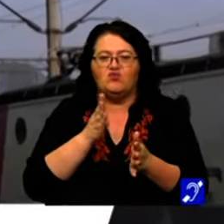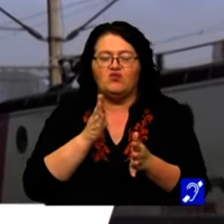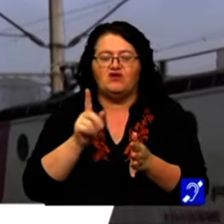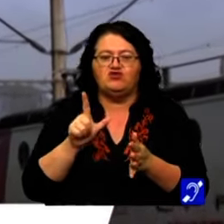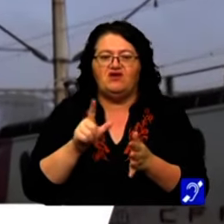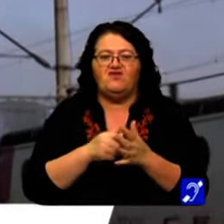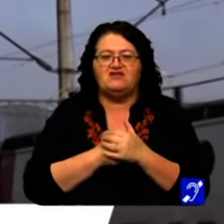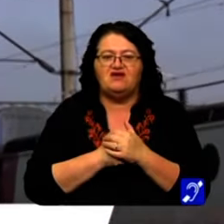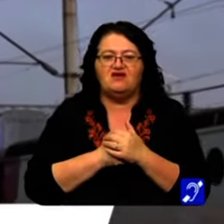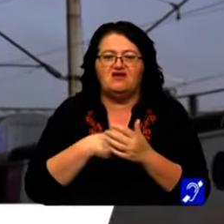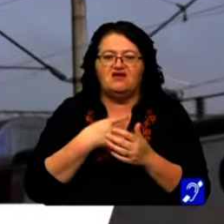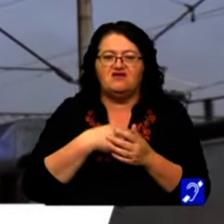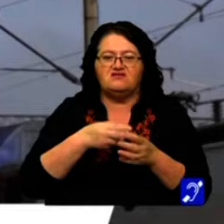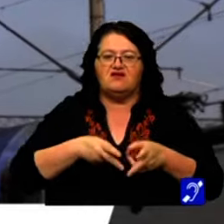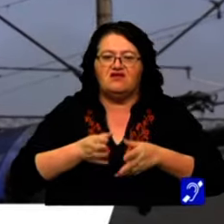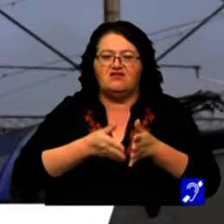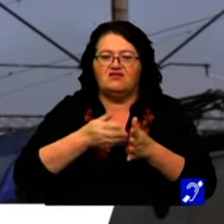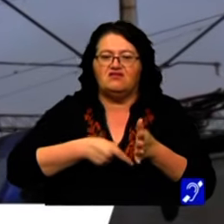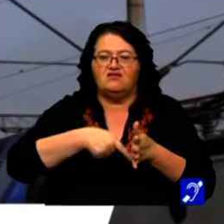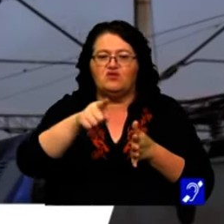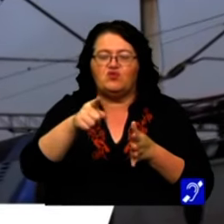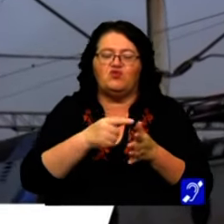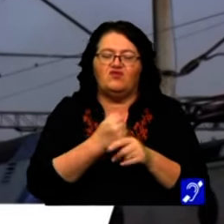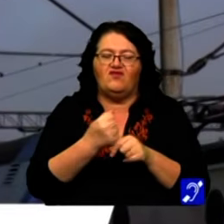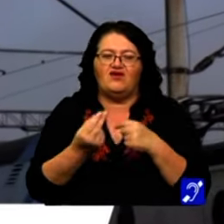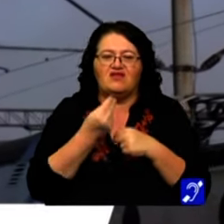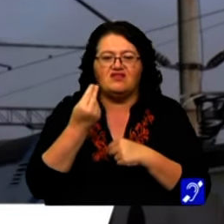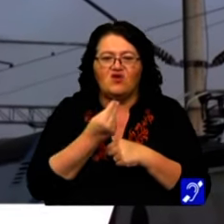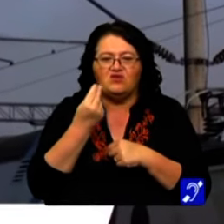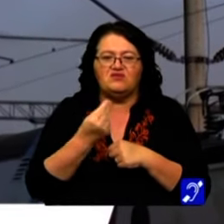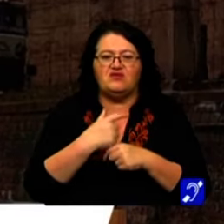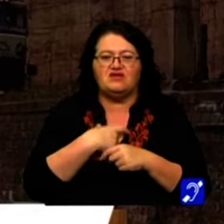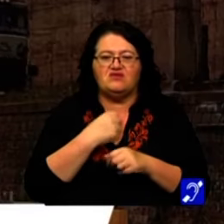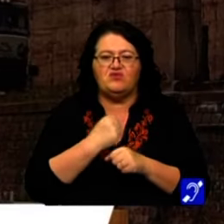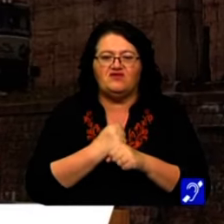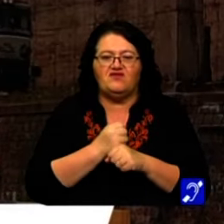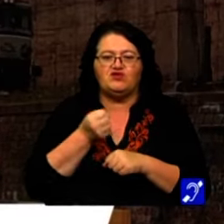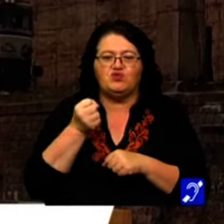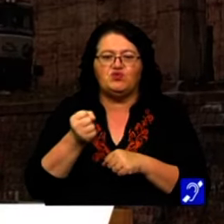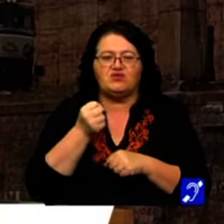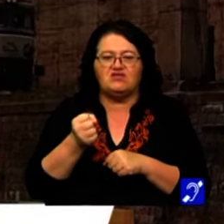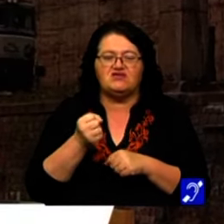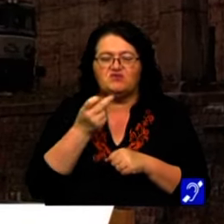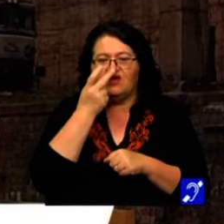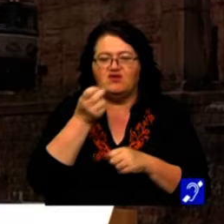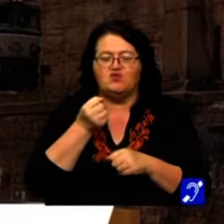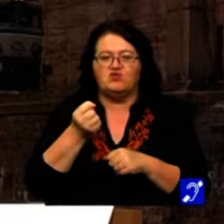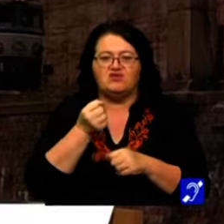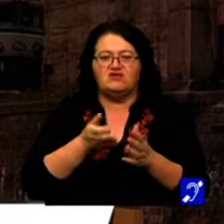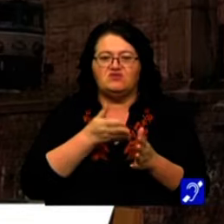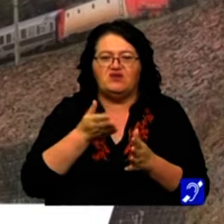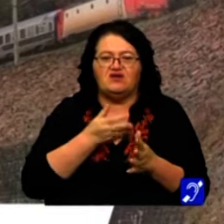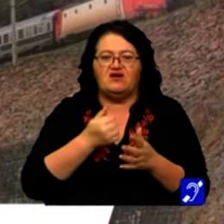-Livezeni, este o linie deosebită, o linie pe care se poate face turism, iată, turism feroviar,